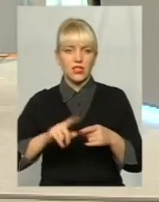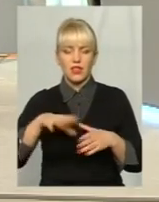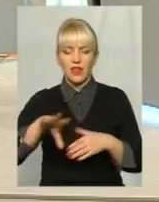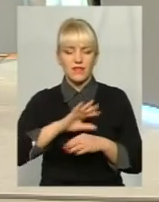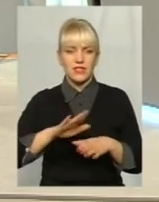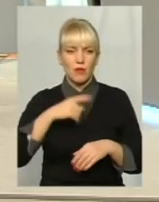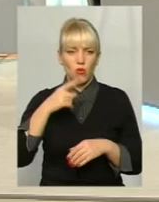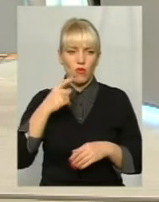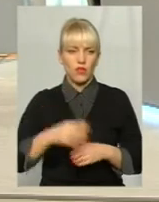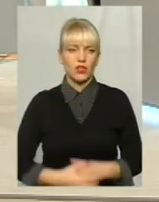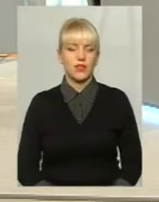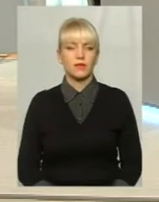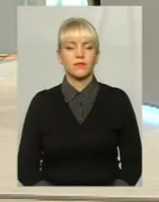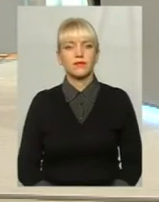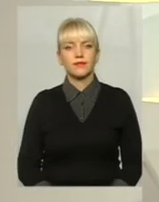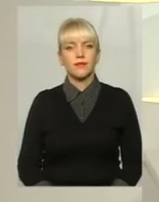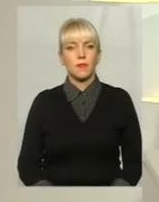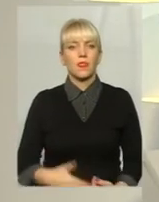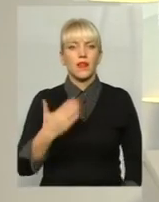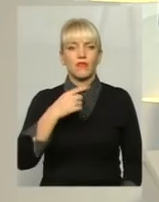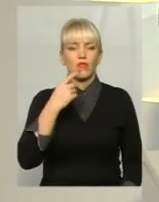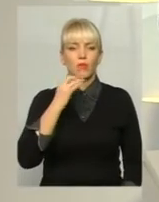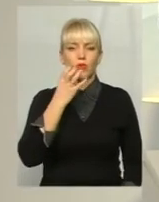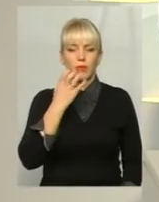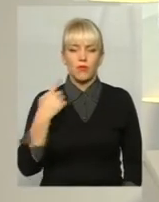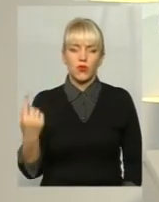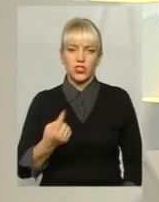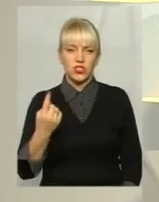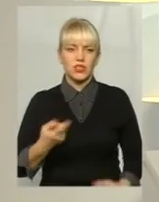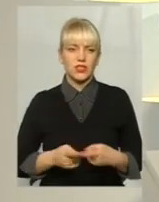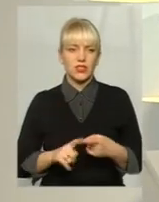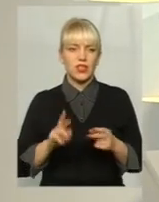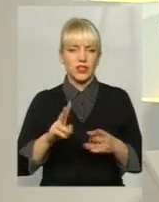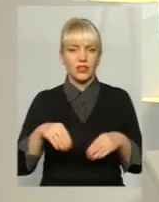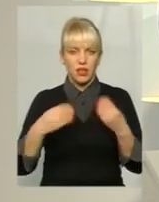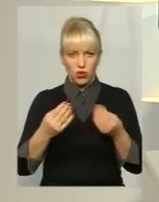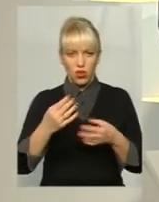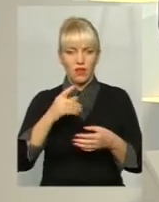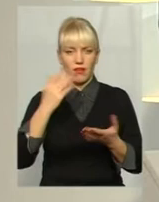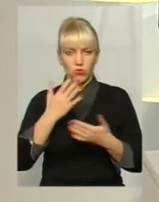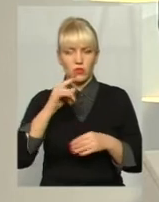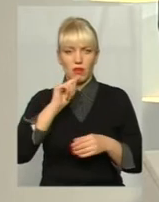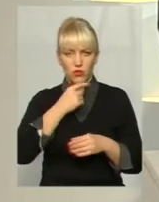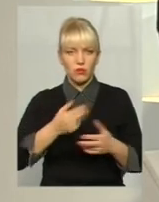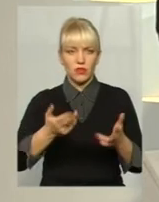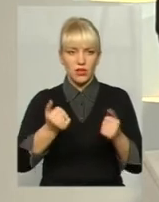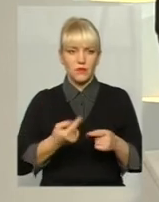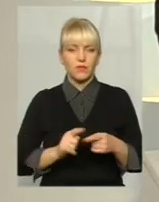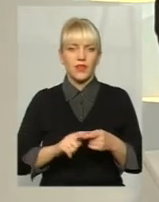поговорили. Ви говорили про теплові лічильники. Це, в принципі, я так розумію, дало якусь певну економію. Все ж таки,